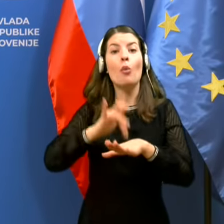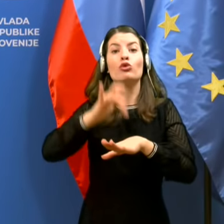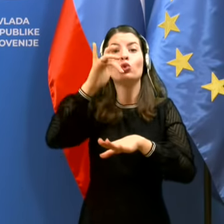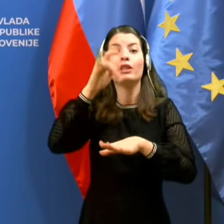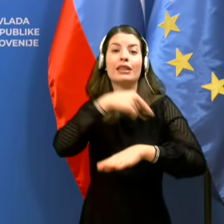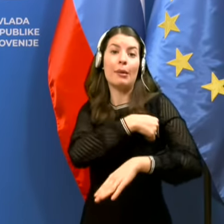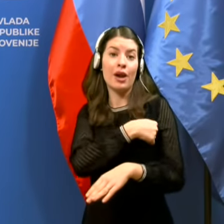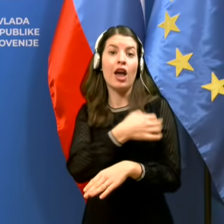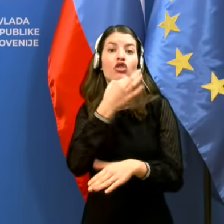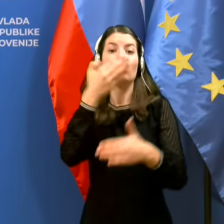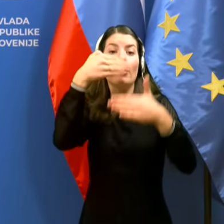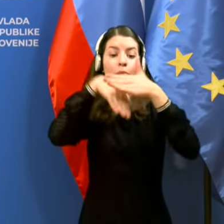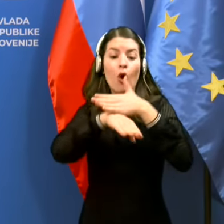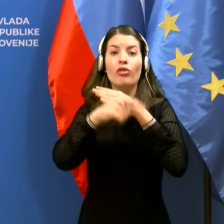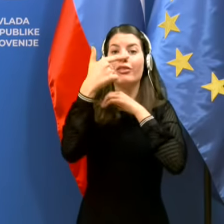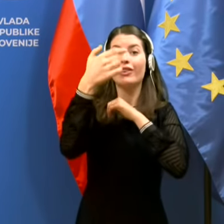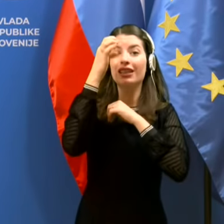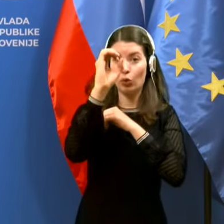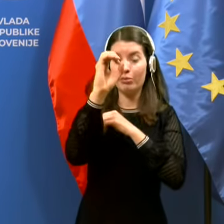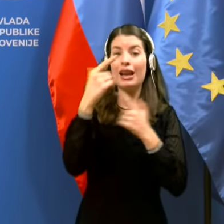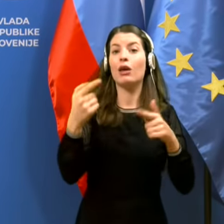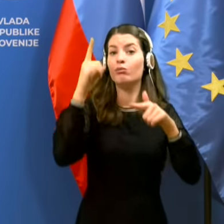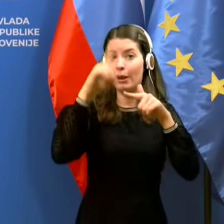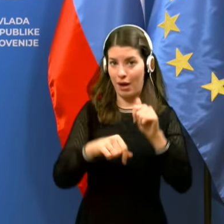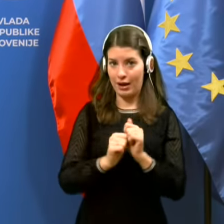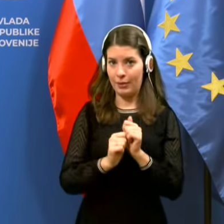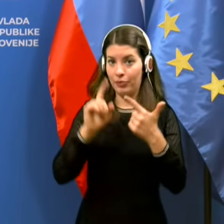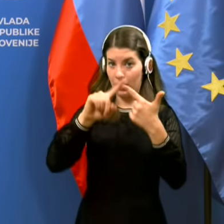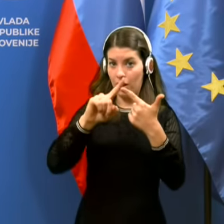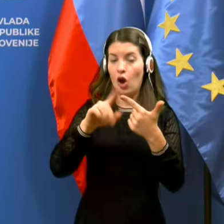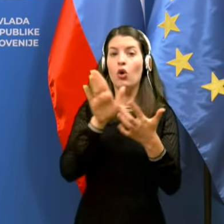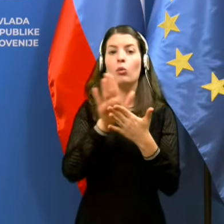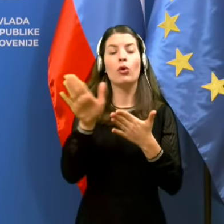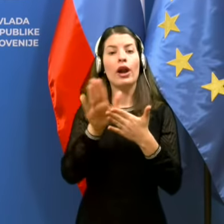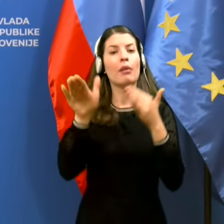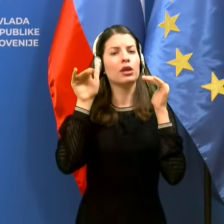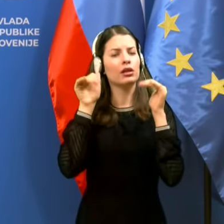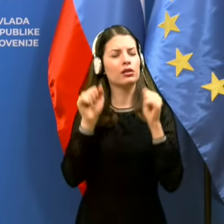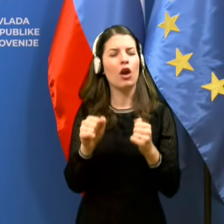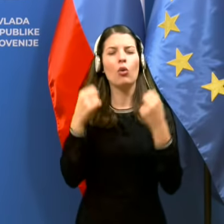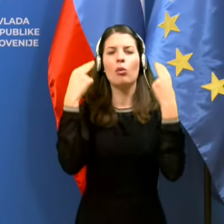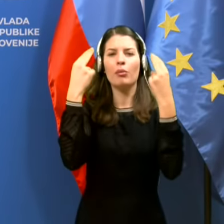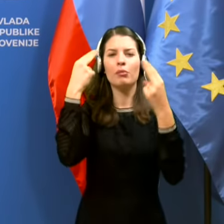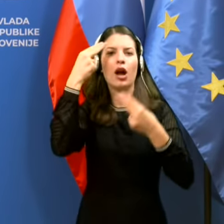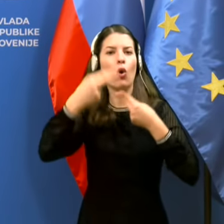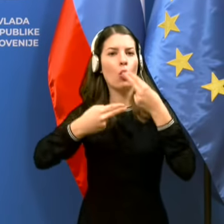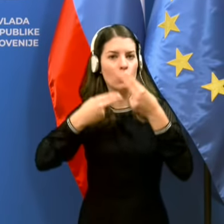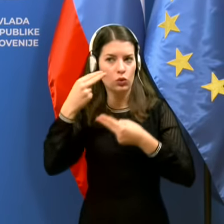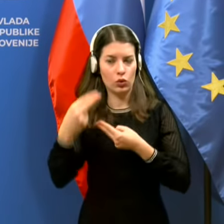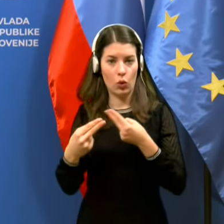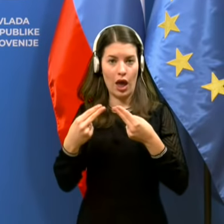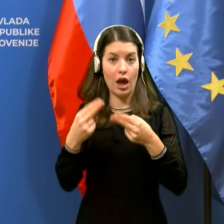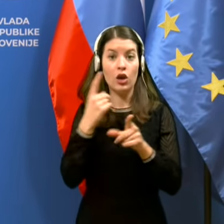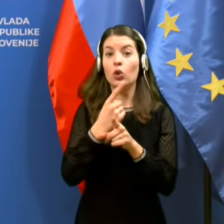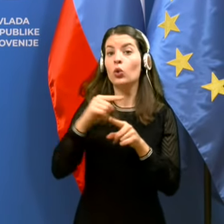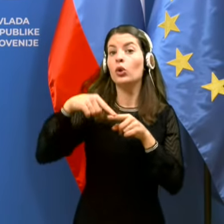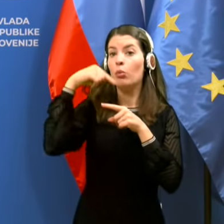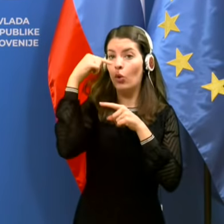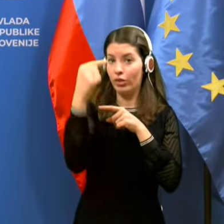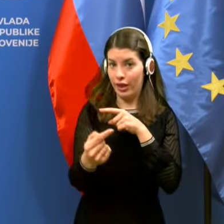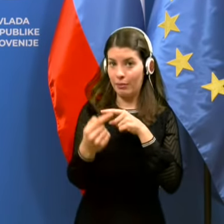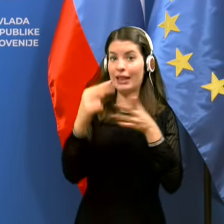pod dvemi stopini, lahko pride potem do stopanji. Vemo, da pri uporabi je zelo potrebna pomembna kontrola in tudi potem v samo